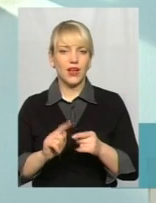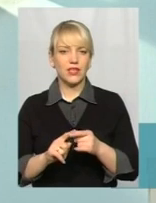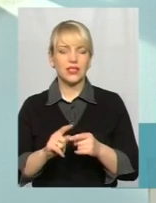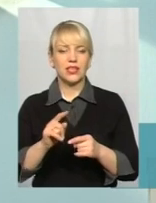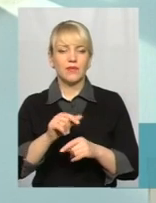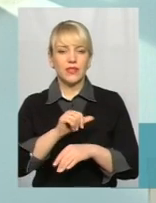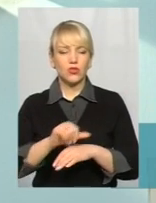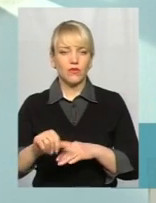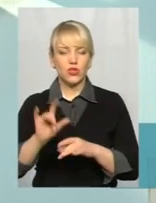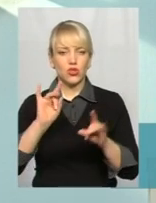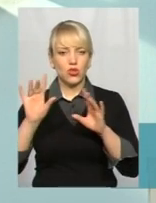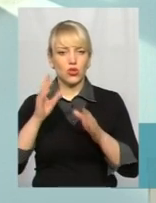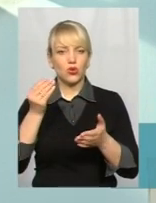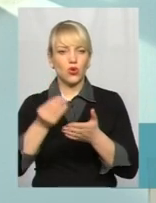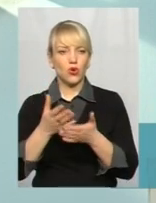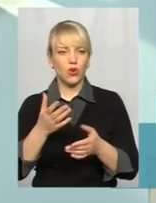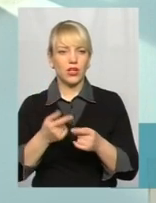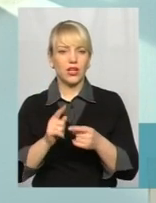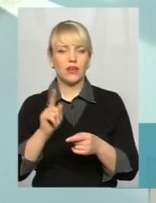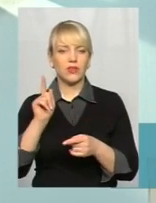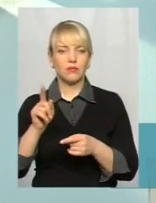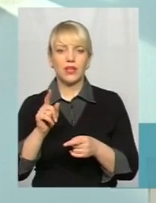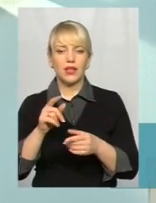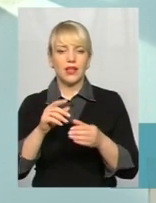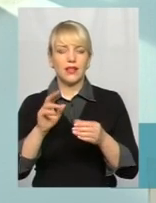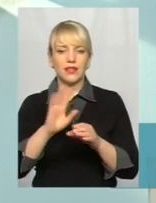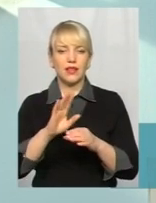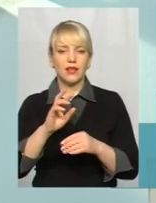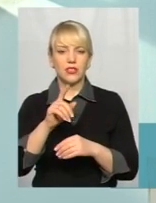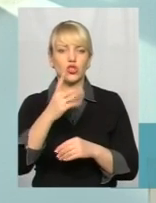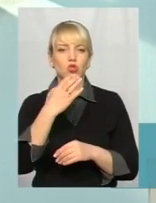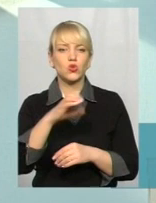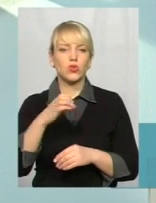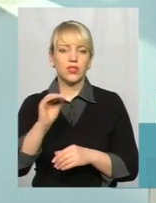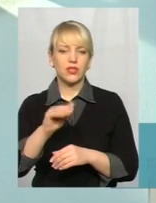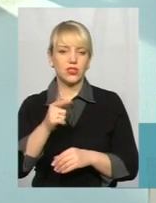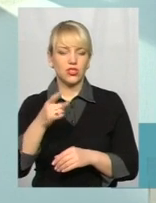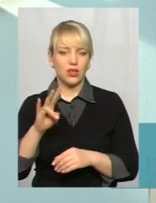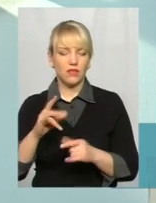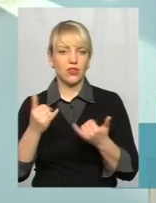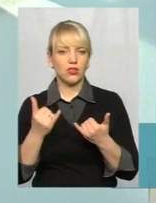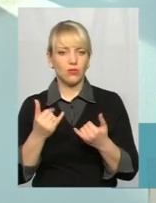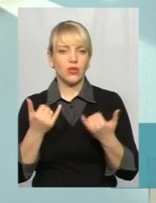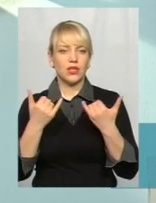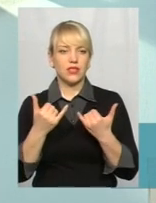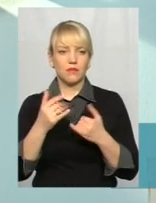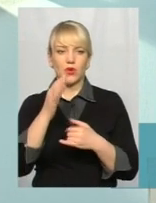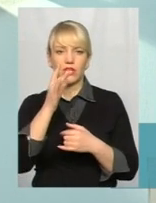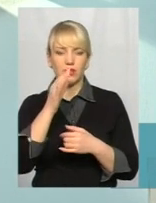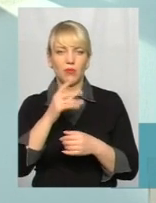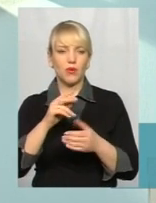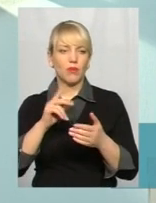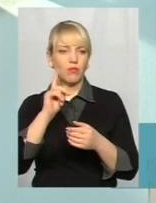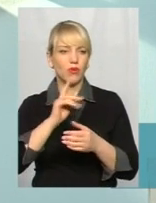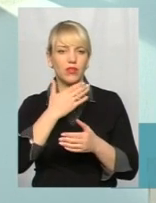досить дороге порівно з бікбордами, тому що воно тягне там і до сотні тисяч гривень, можливо, і дорожче. І, відповідно, зараз, на даному етапі, поки що не